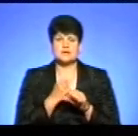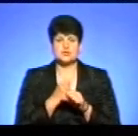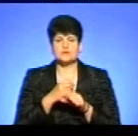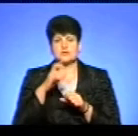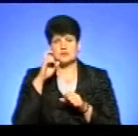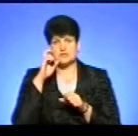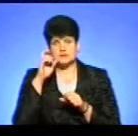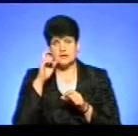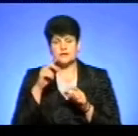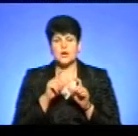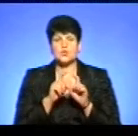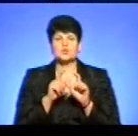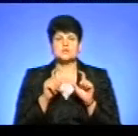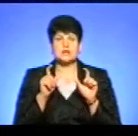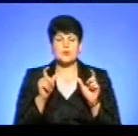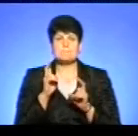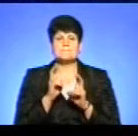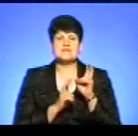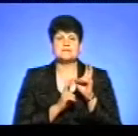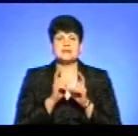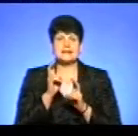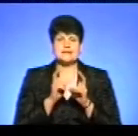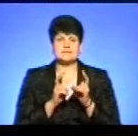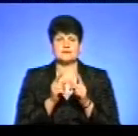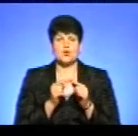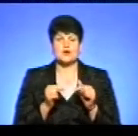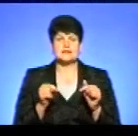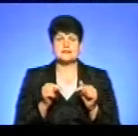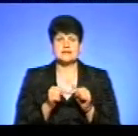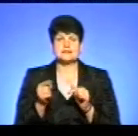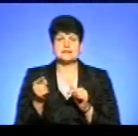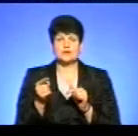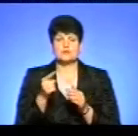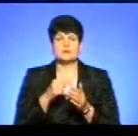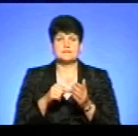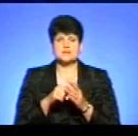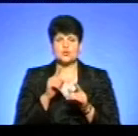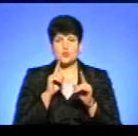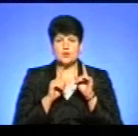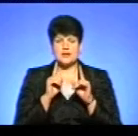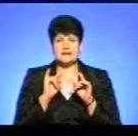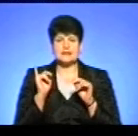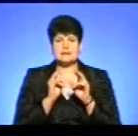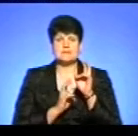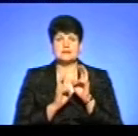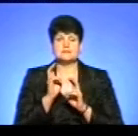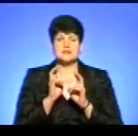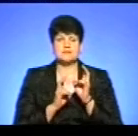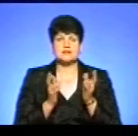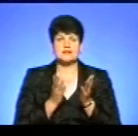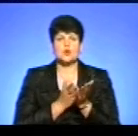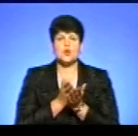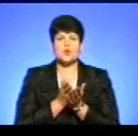комунальних установах, підприємствах, організаціях Тернопільської міської ради і підприємствах, які